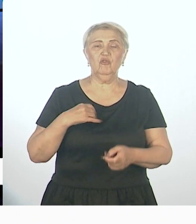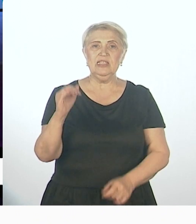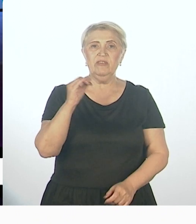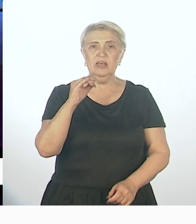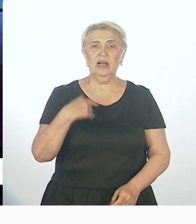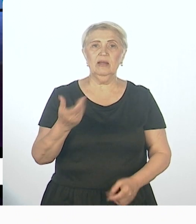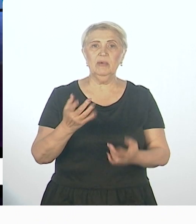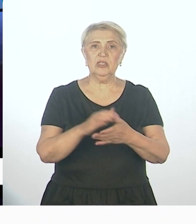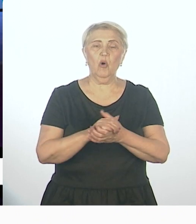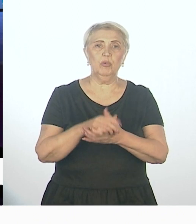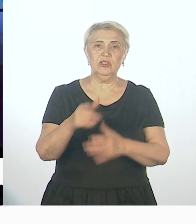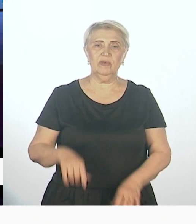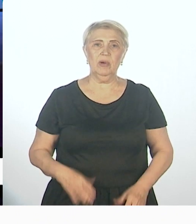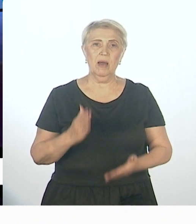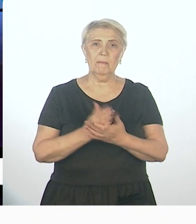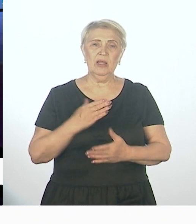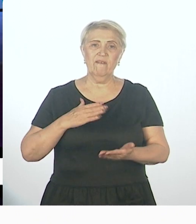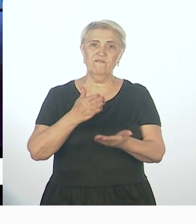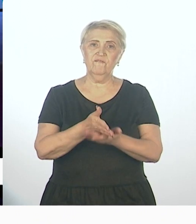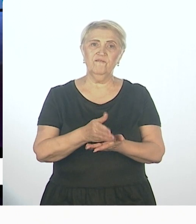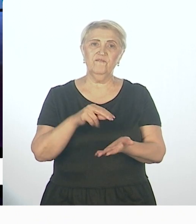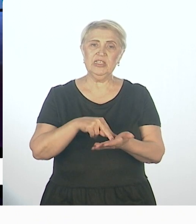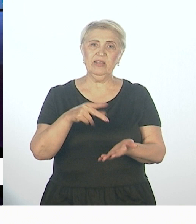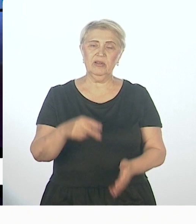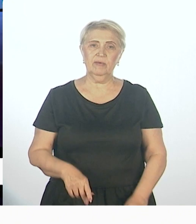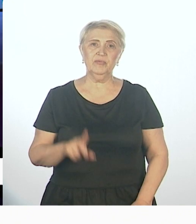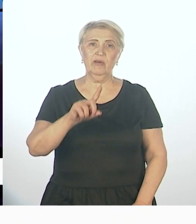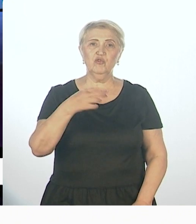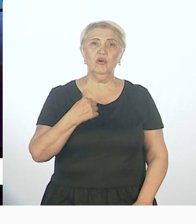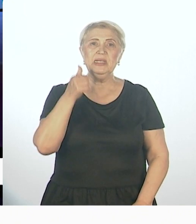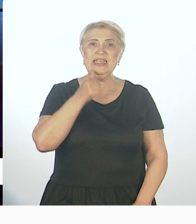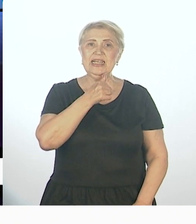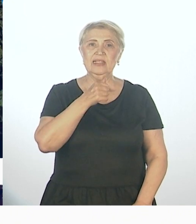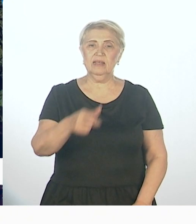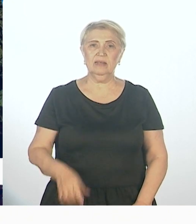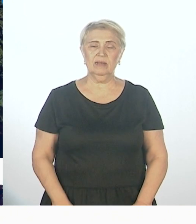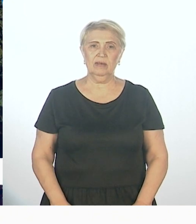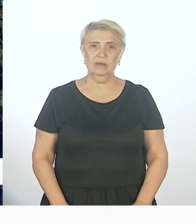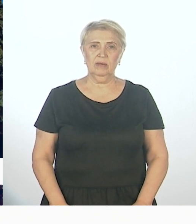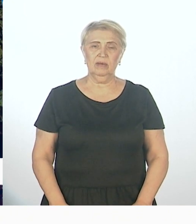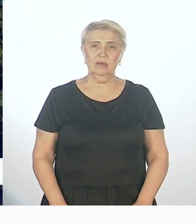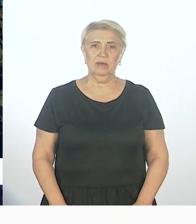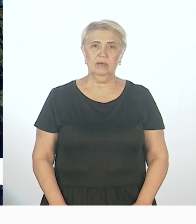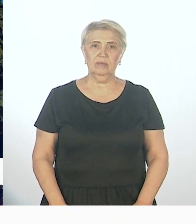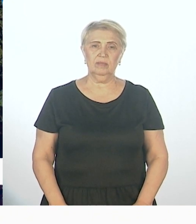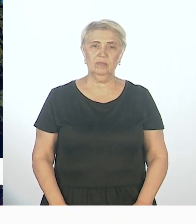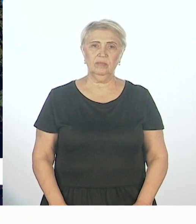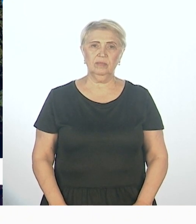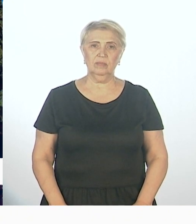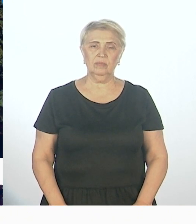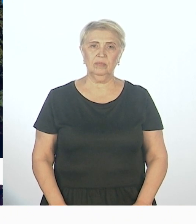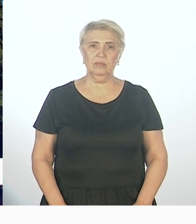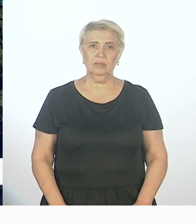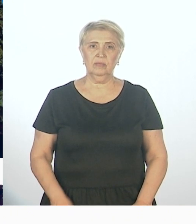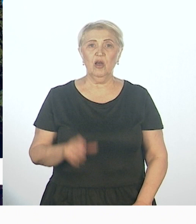сообществом. Выстроена помощь... В чем секрет? Объясните тогда. Хорошо, даже вот в рамках этого примера. наверное. А?